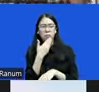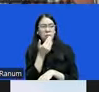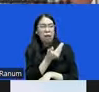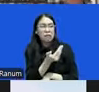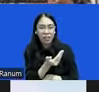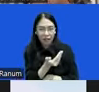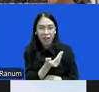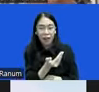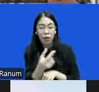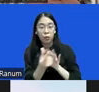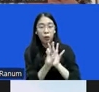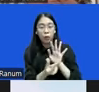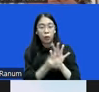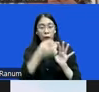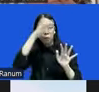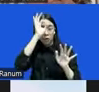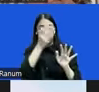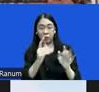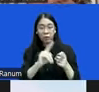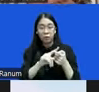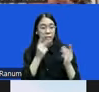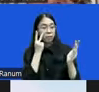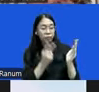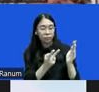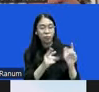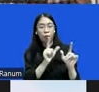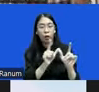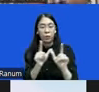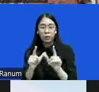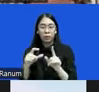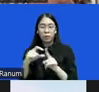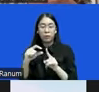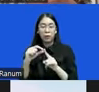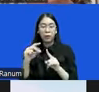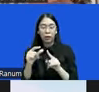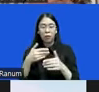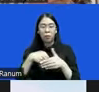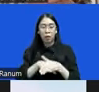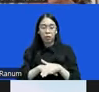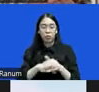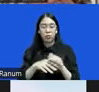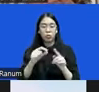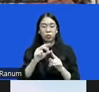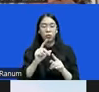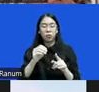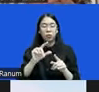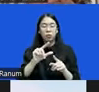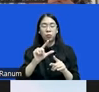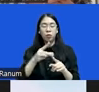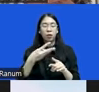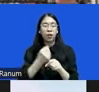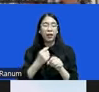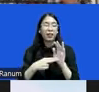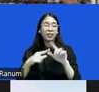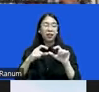Undang-undang kepolisian kalau teman-teman cek di website DPR itu tidak masuk prolegnas prioritas. RUU Polri